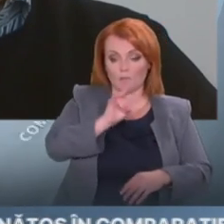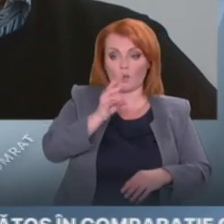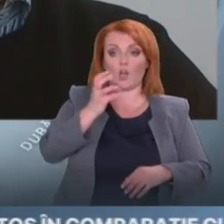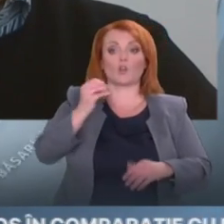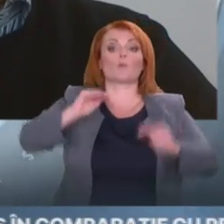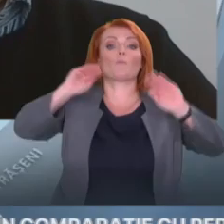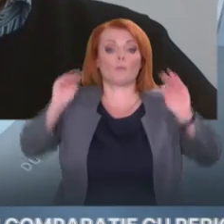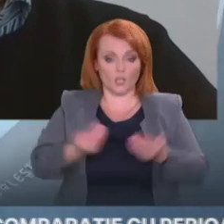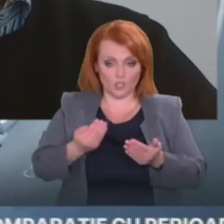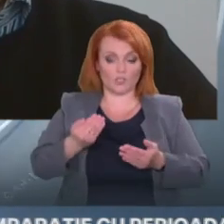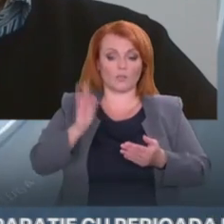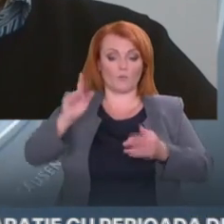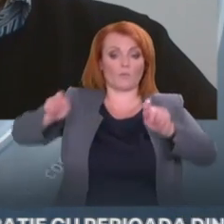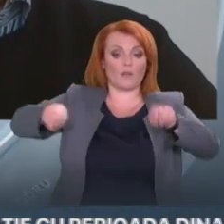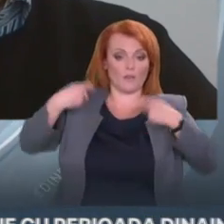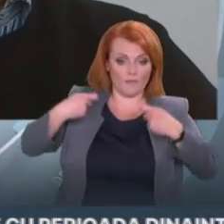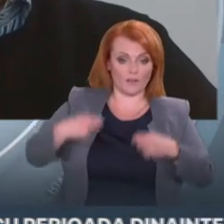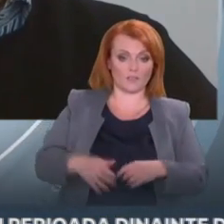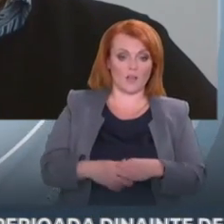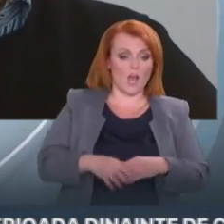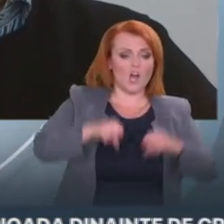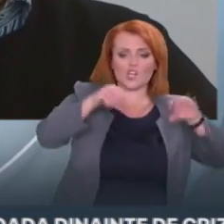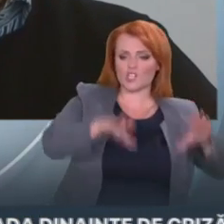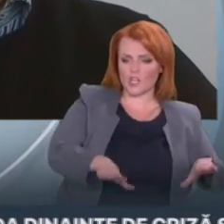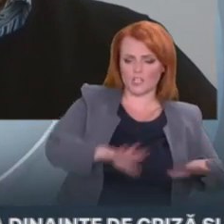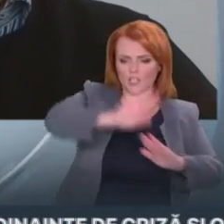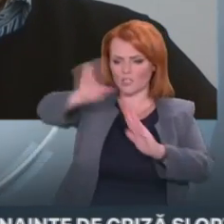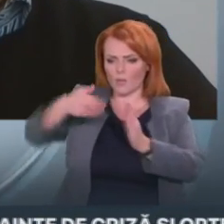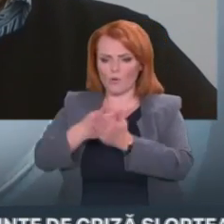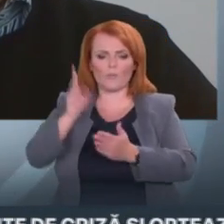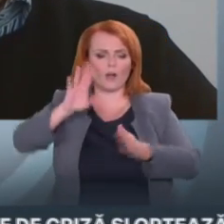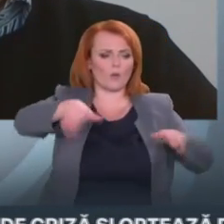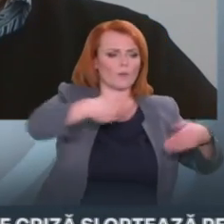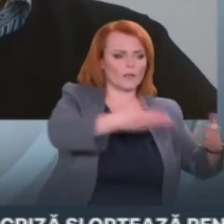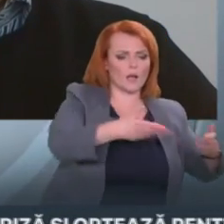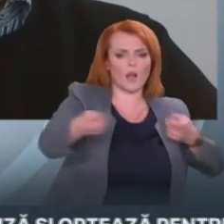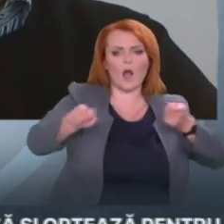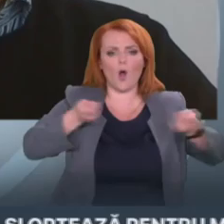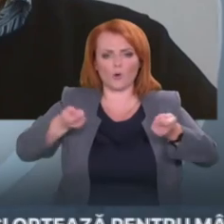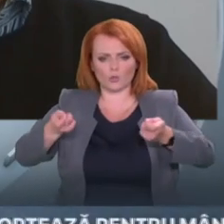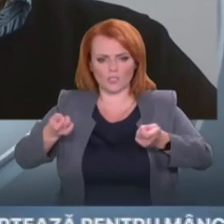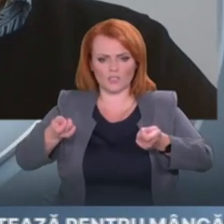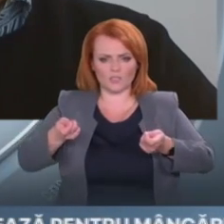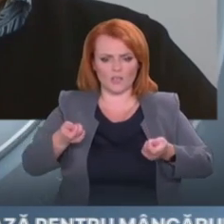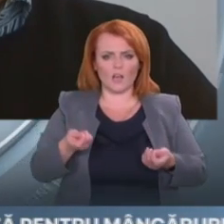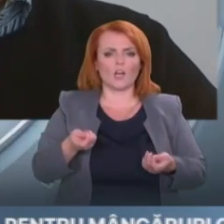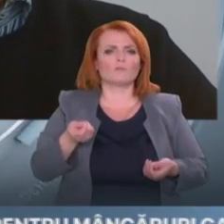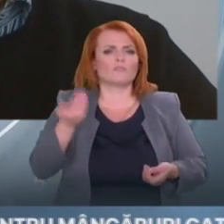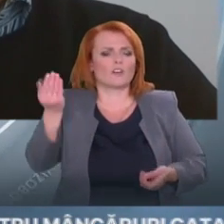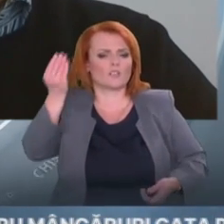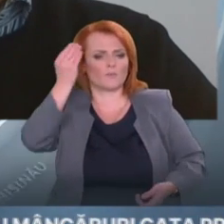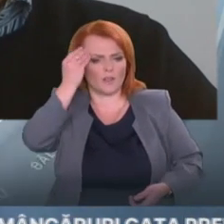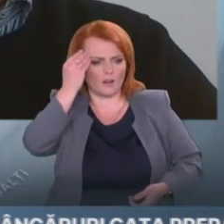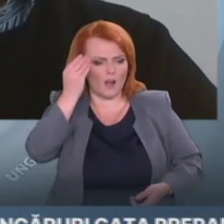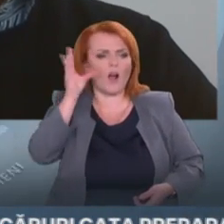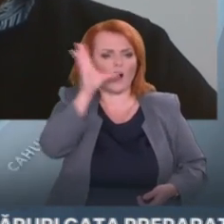Soluțiile anunțate până în prezent de către autorități ca fiind alternative la gazul rusesc vor